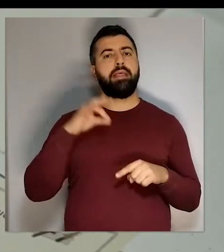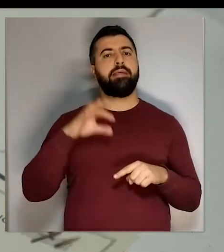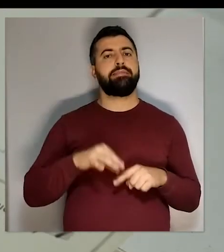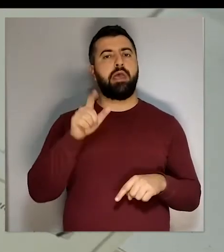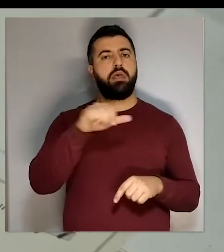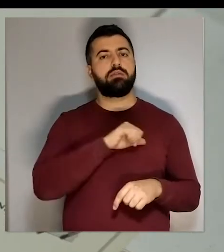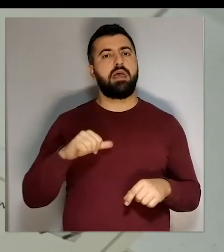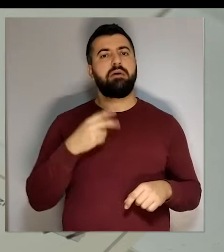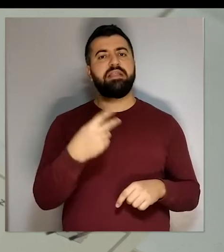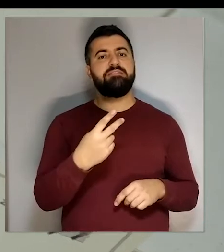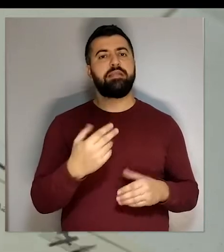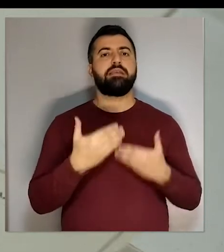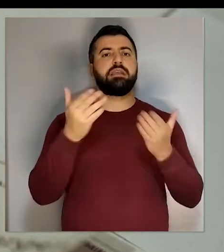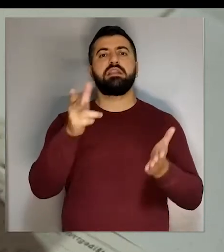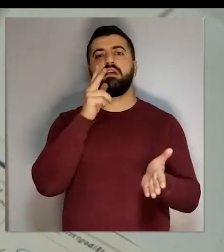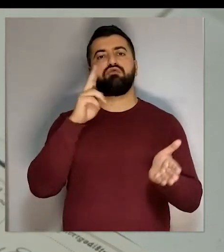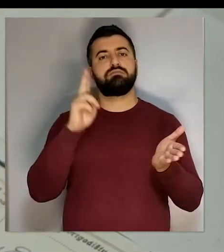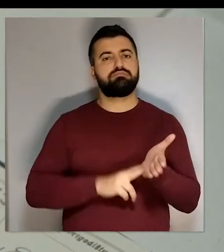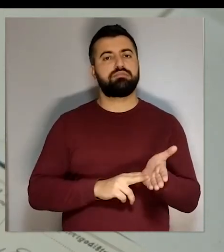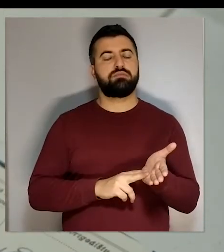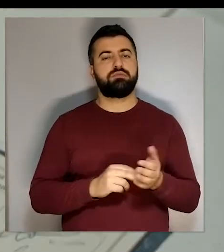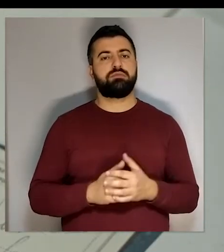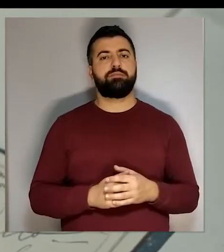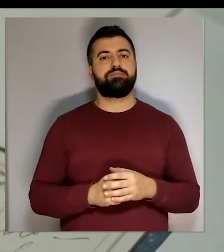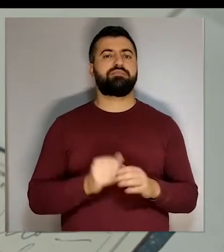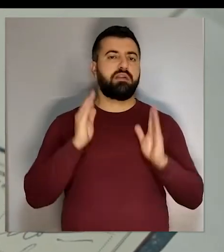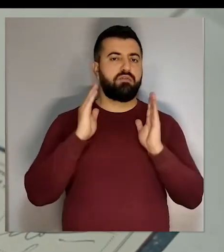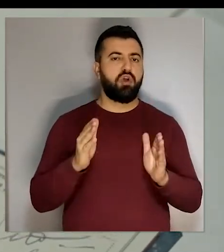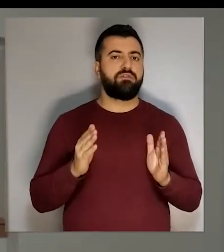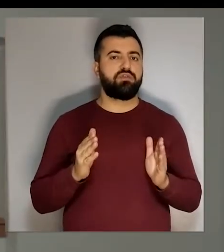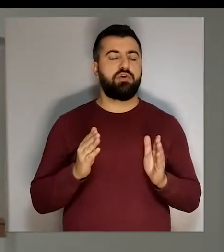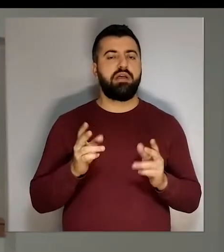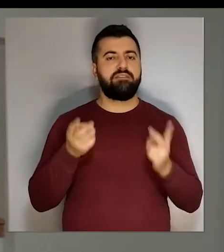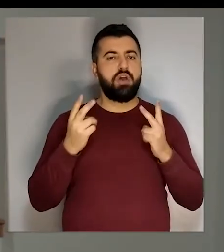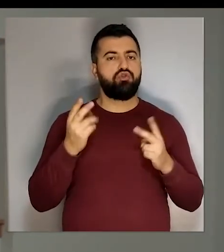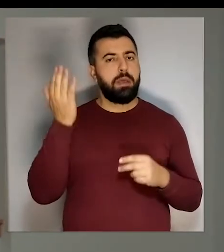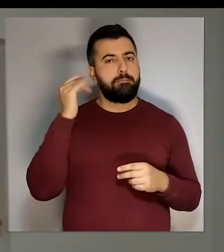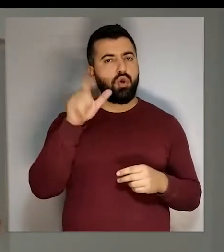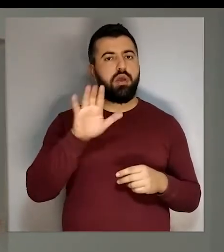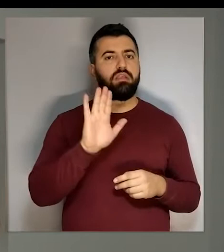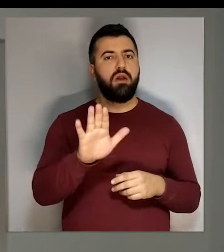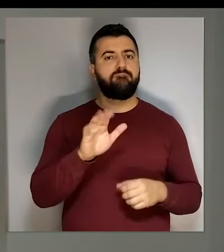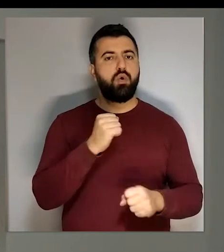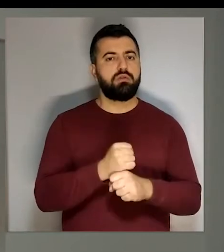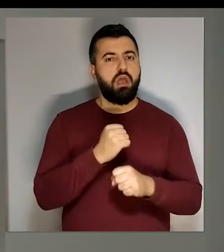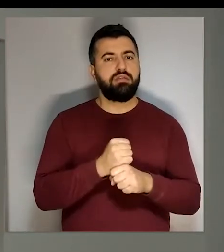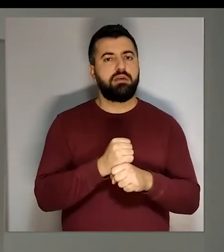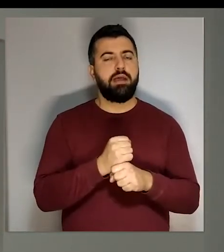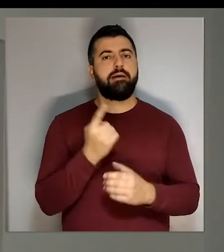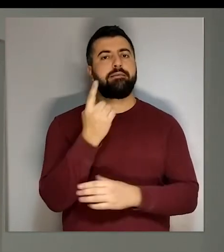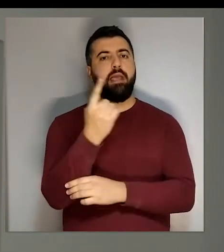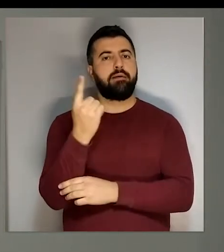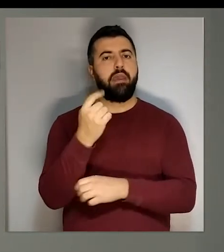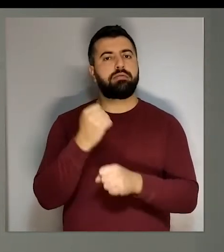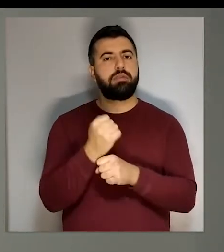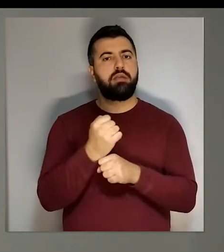izuma Od kojih je 20 podneo zahtjeve za patentiranje Verovatno najvažnije je bilo njegov učešće